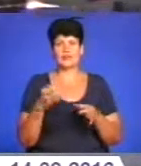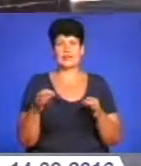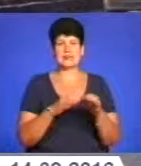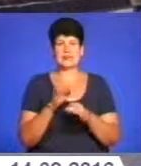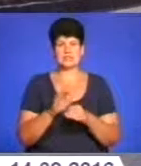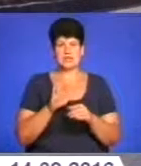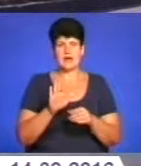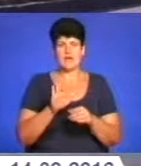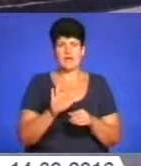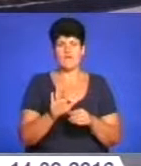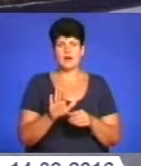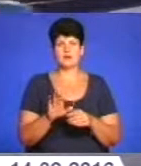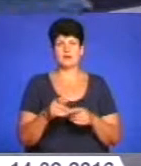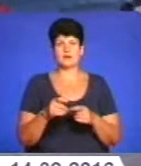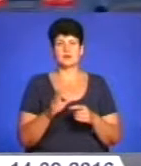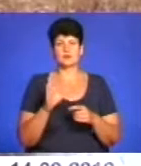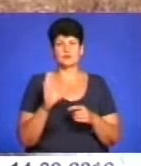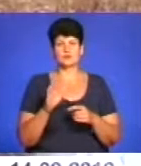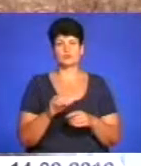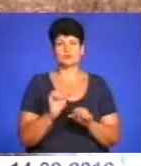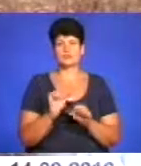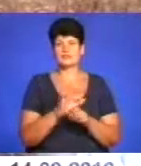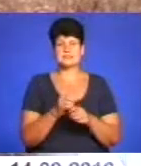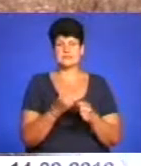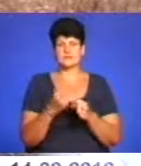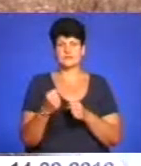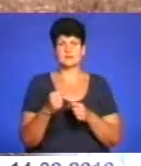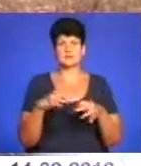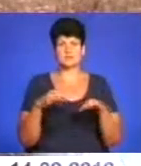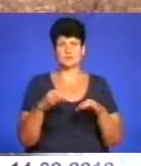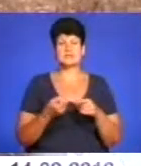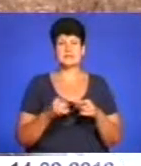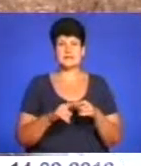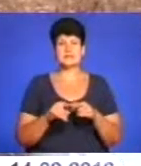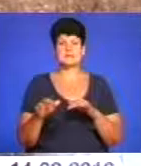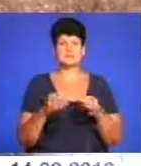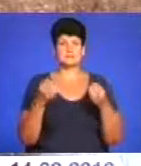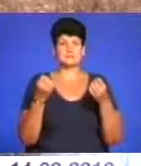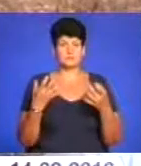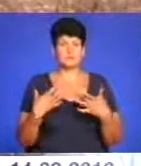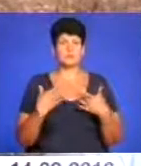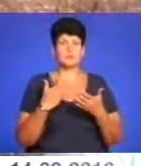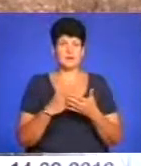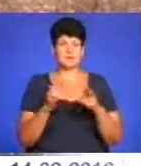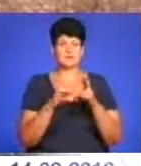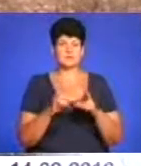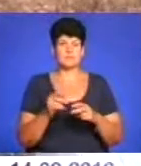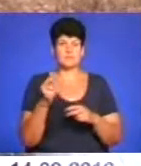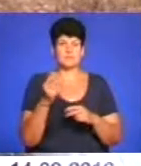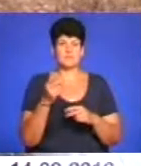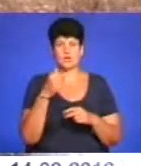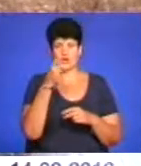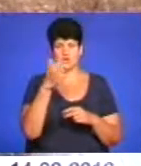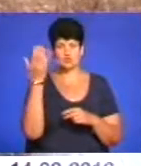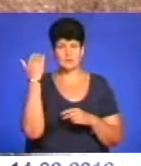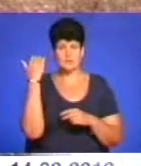і на цьому перехресті не затримуємося окремо транспорт. Тому ці заходи превентивні. Ми мали обстеження півторирічної давності, де